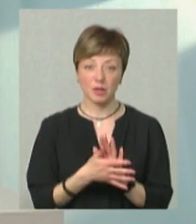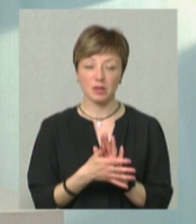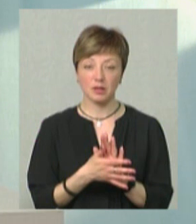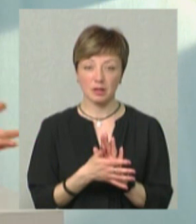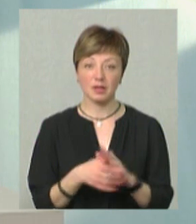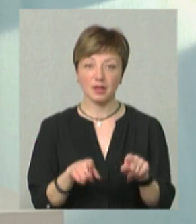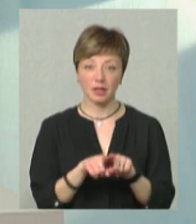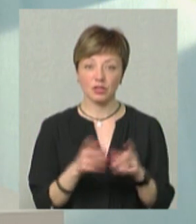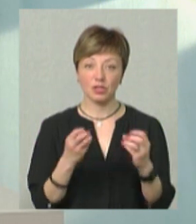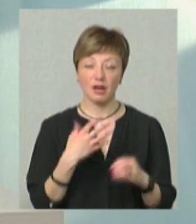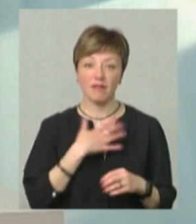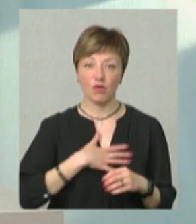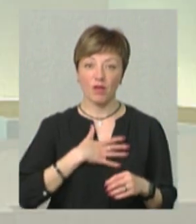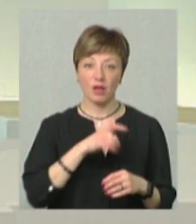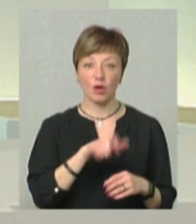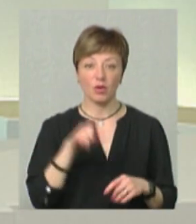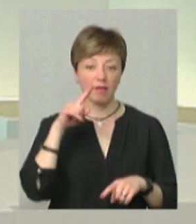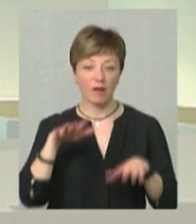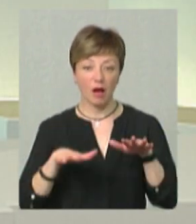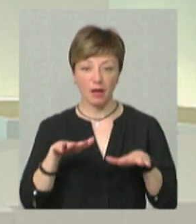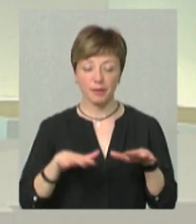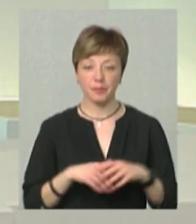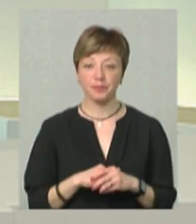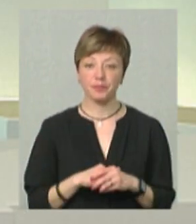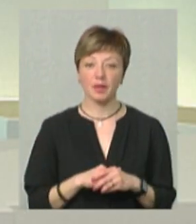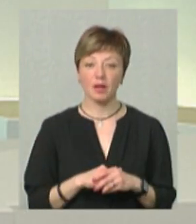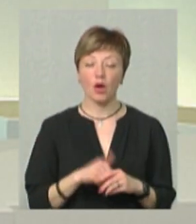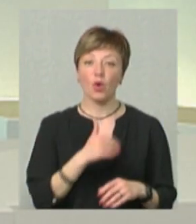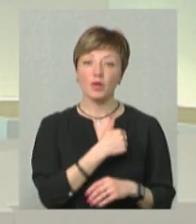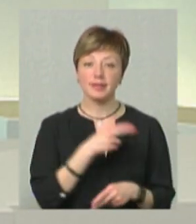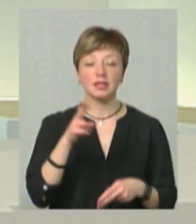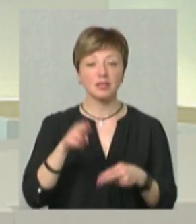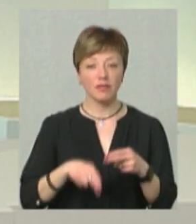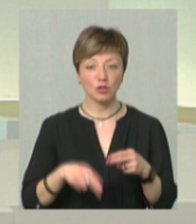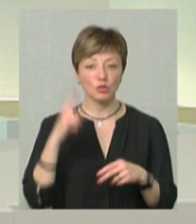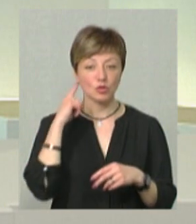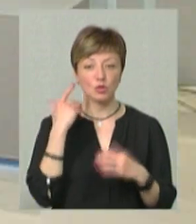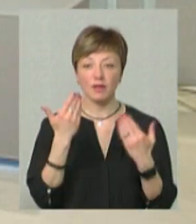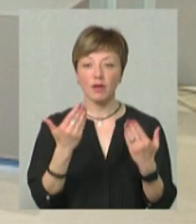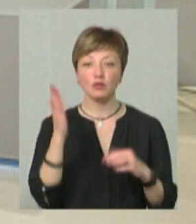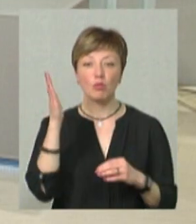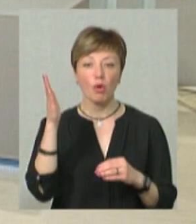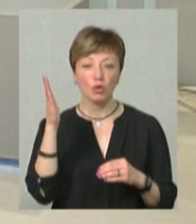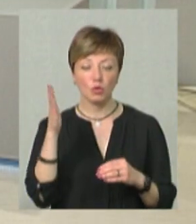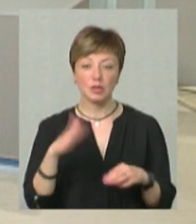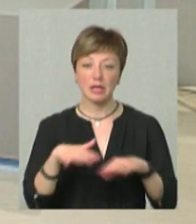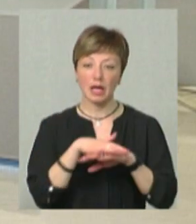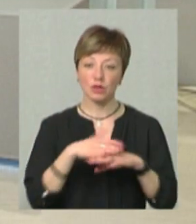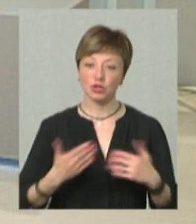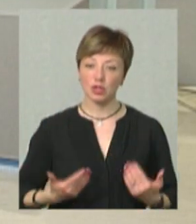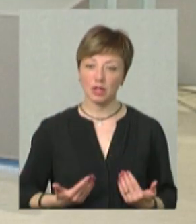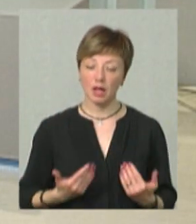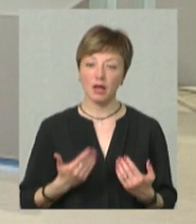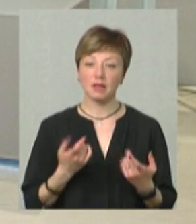обґрунтовані, такі ще хвилювання людей і вагання. І от хотілося б на завершення почути ваш прогноз ринку житла,